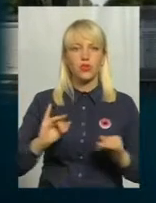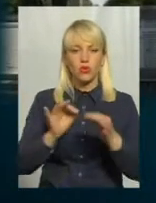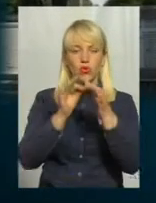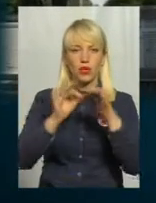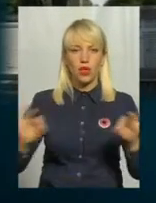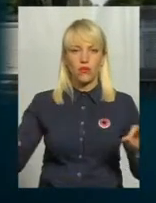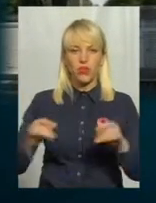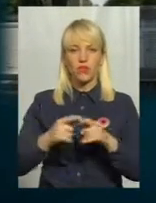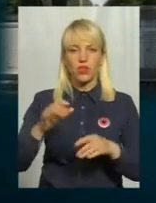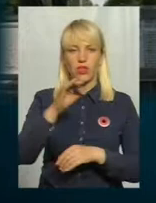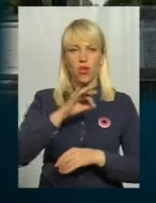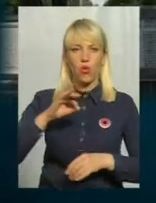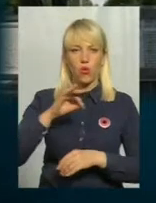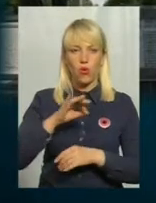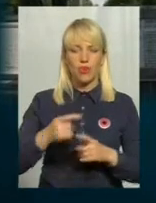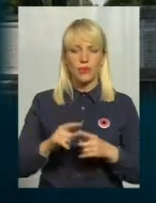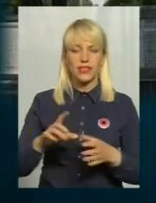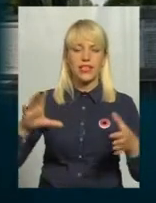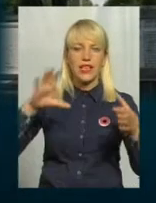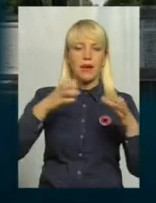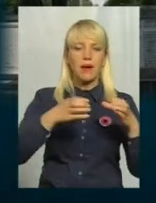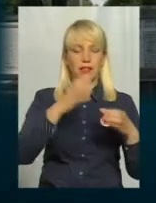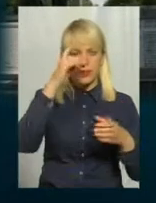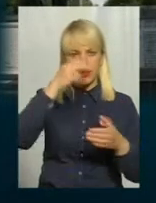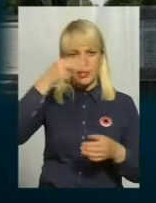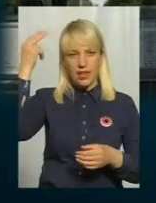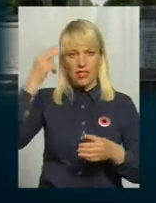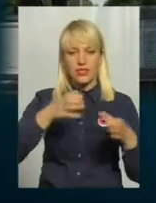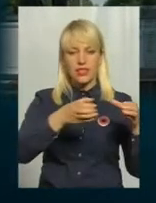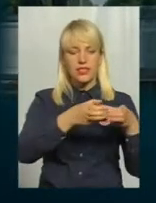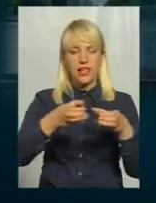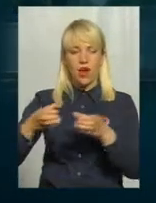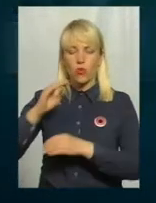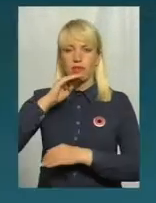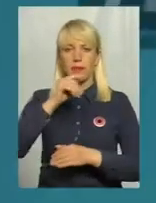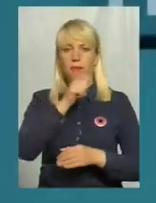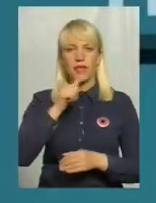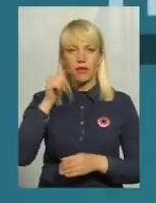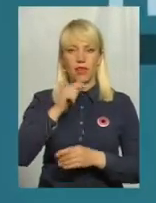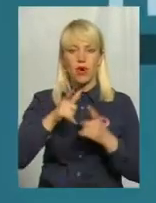Перелік військових частин і з'єднань, партизанських загонів, підпільних організацій, які діяли в краї.